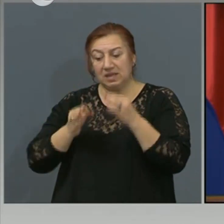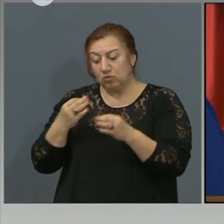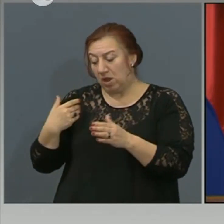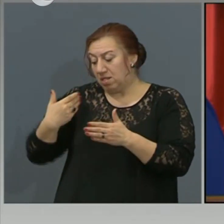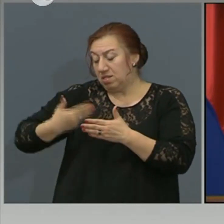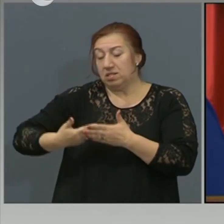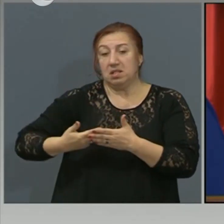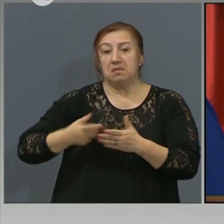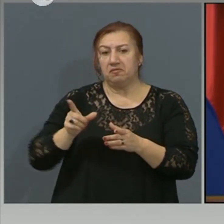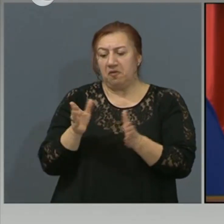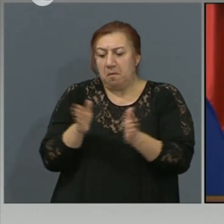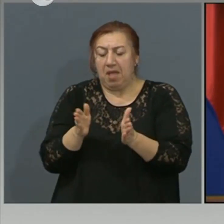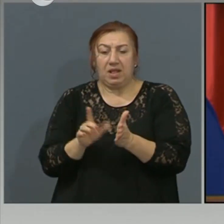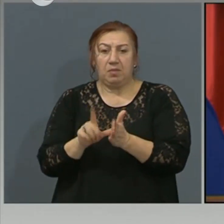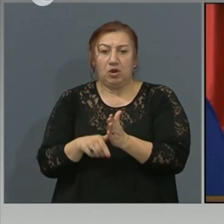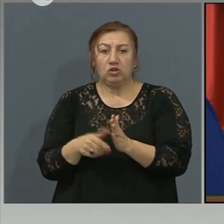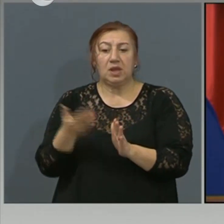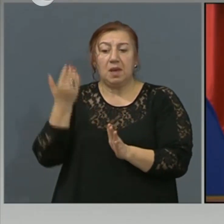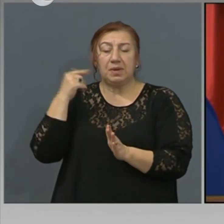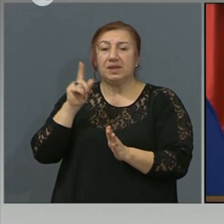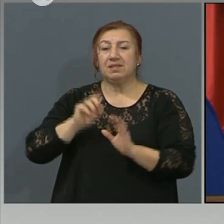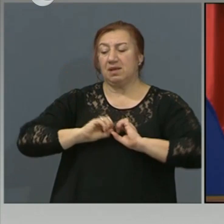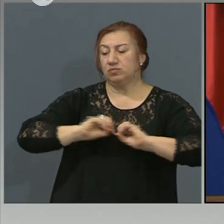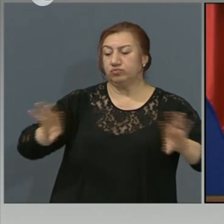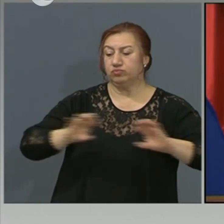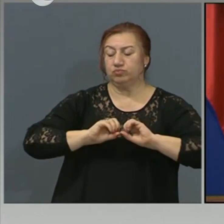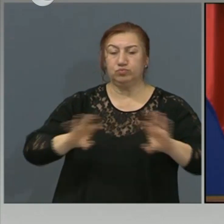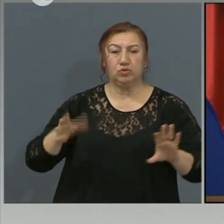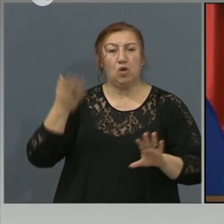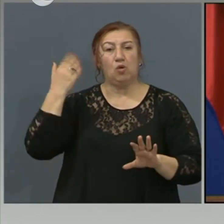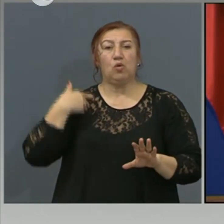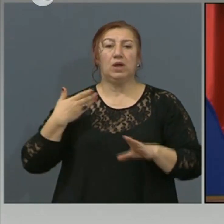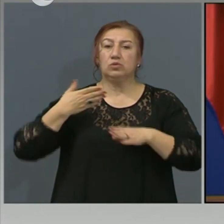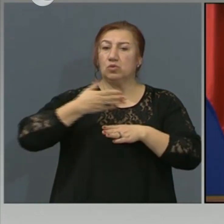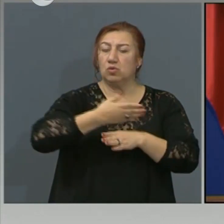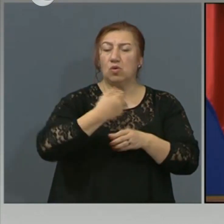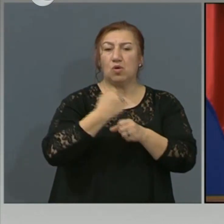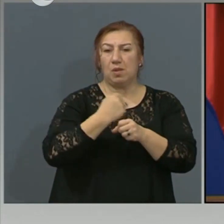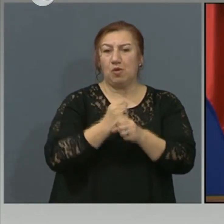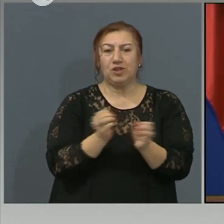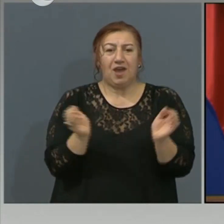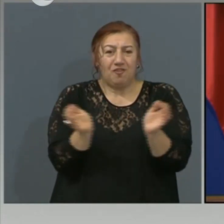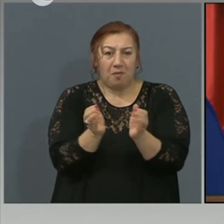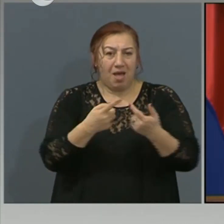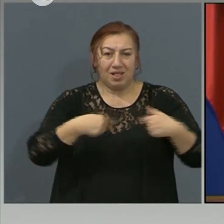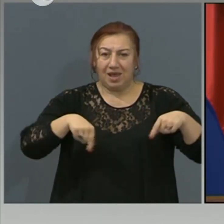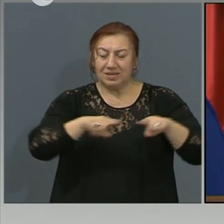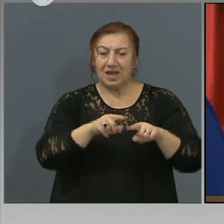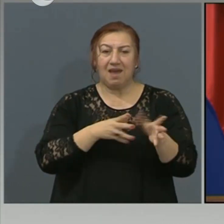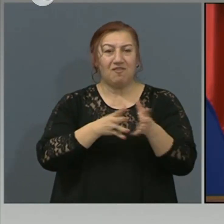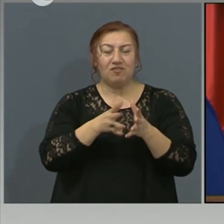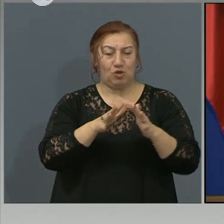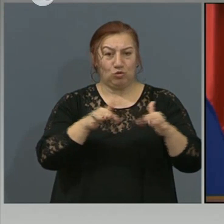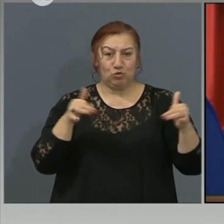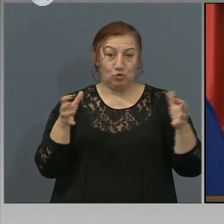бил вирусоносителител по времето, когато е бил в малката стаичка. Така че не